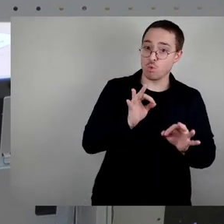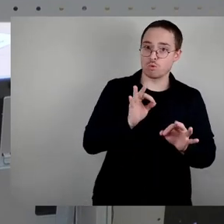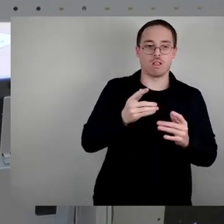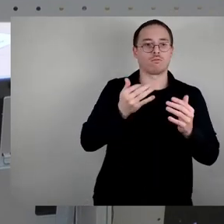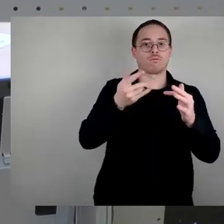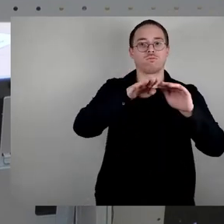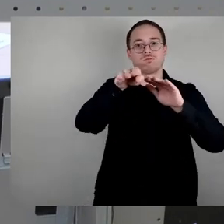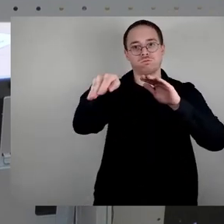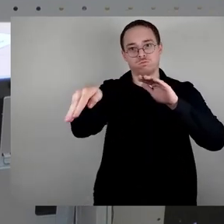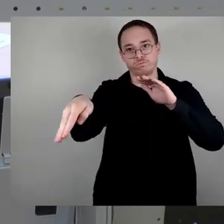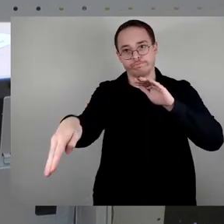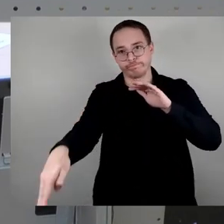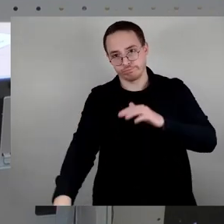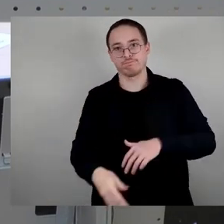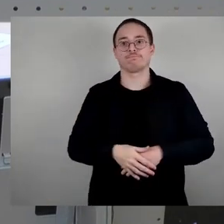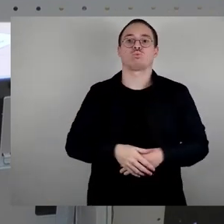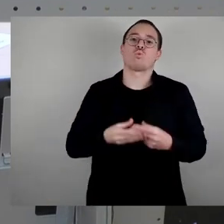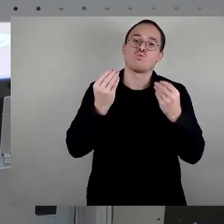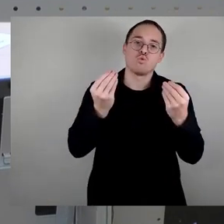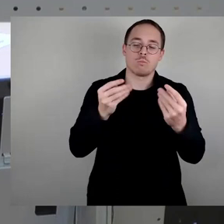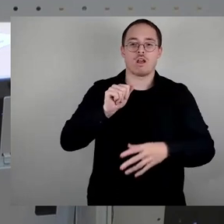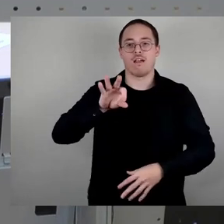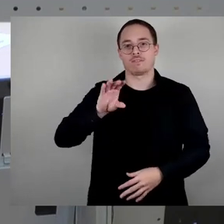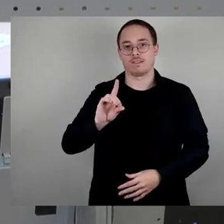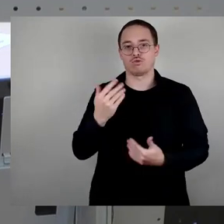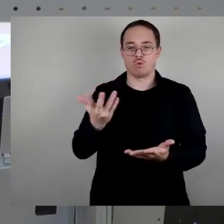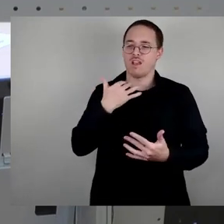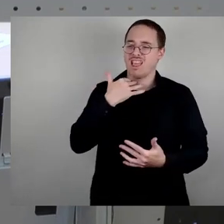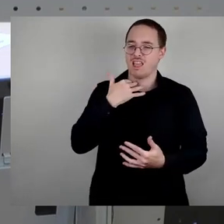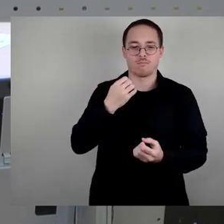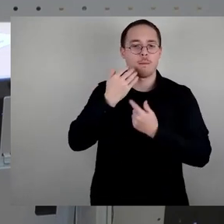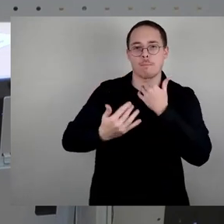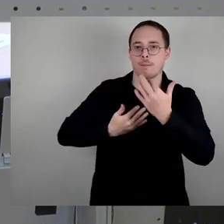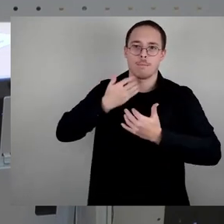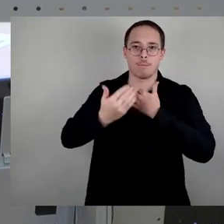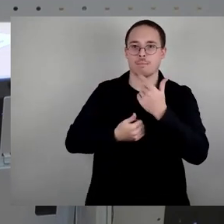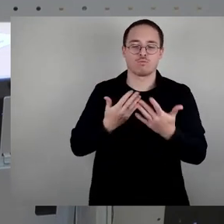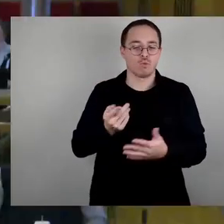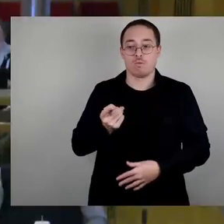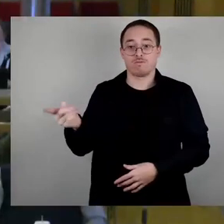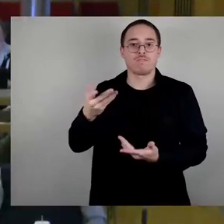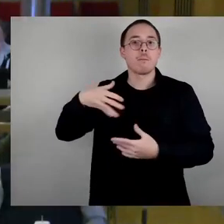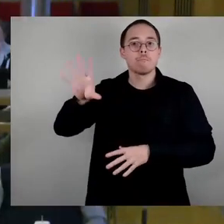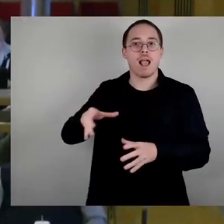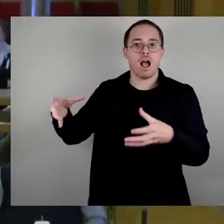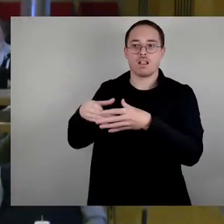üblichen AfD-Ekeglichkeiten hochgeholt hat, dann werden Sie natürlich nie eine Mehrheit für irgendwas kriegen in dem Zusammenhang. Das sei Ihnen mal gesagt.